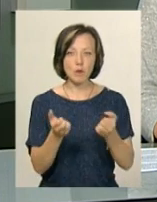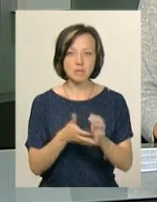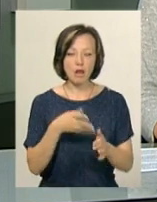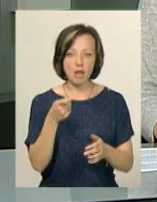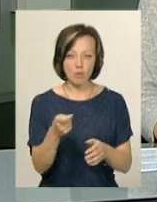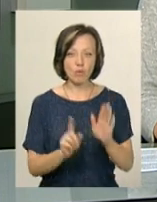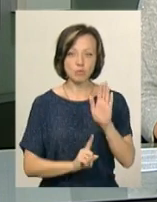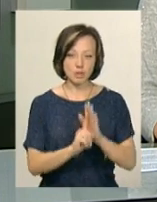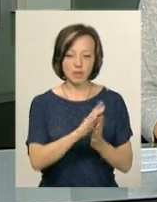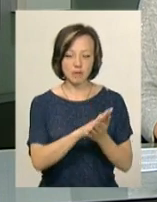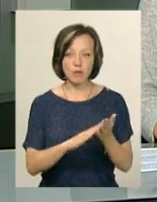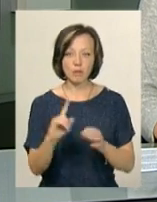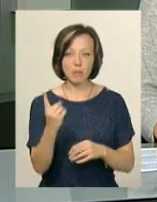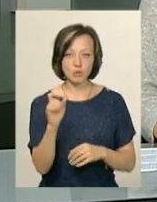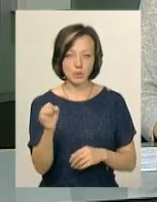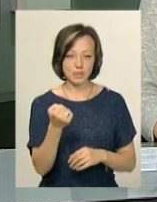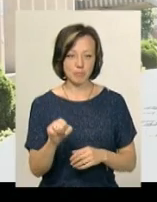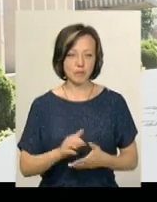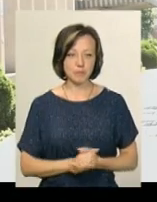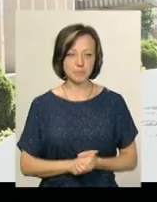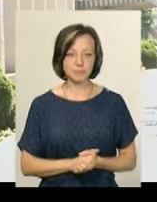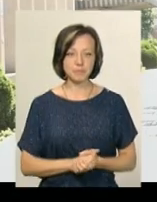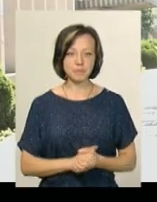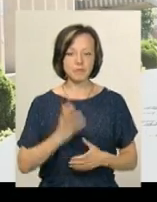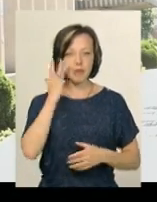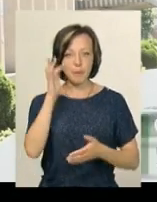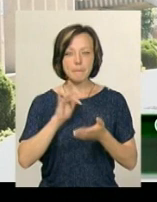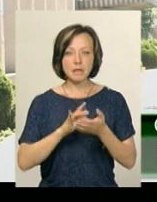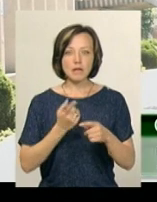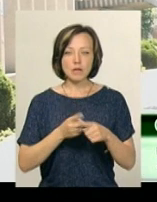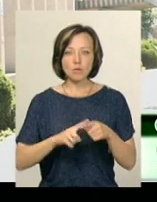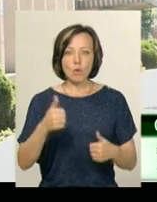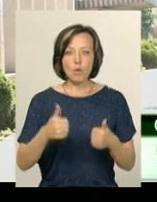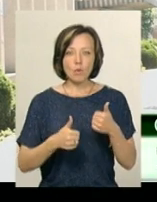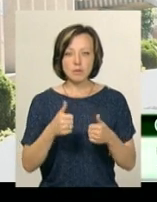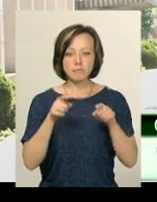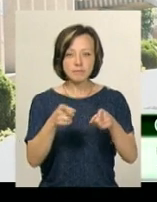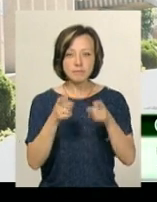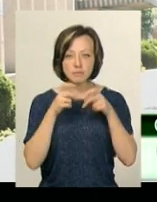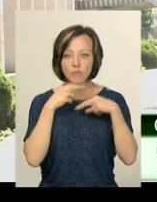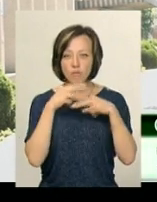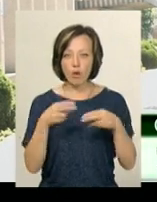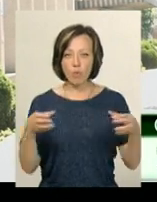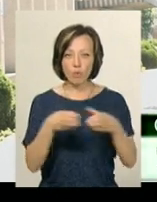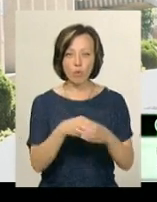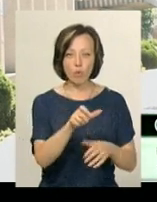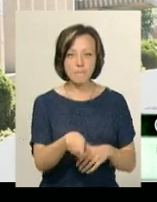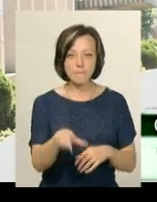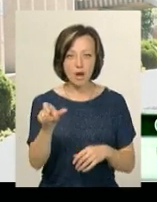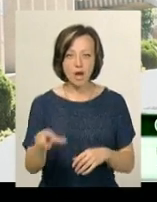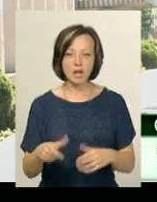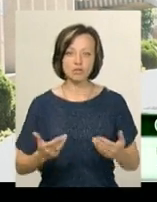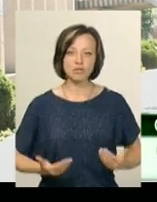розпочався і триватиме до 1 серпня. Мета цього конкурсу – привернути увагу громади, привернути увагу